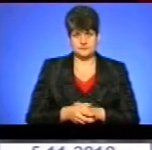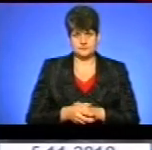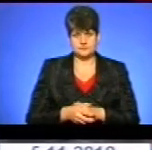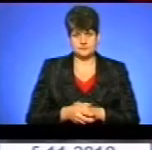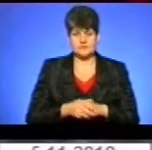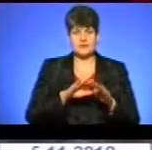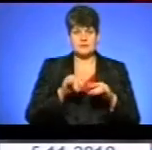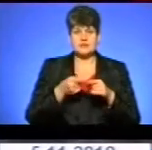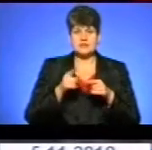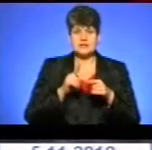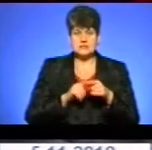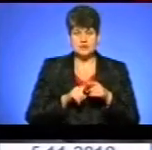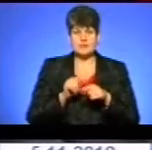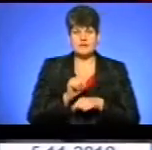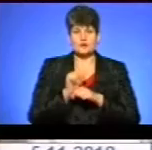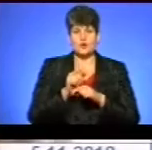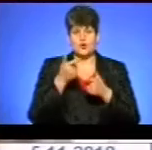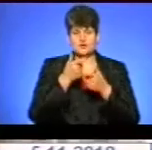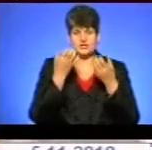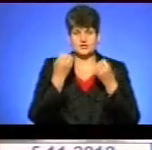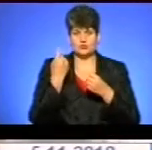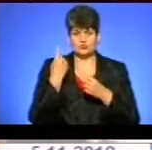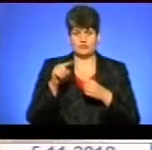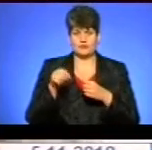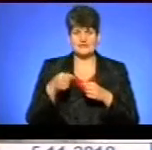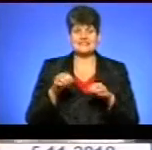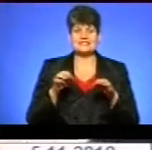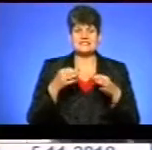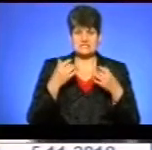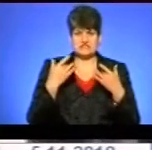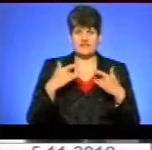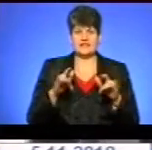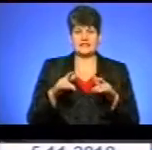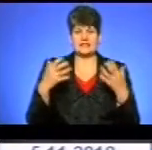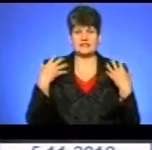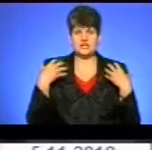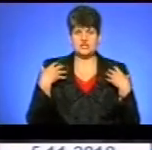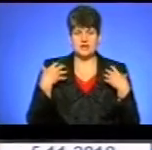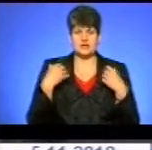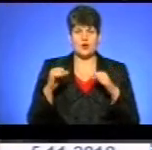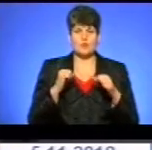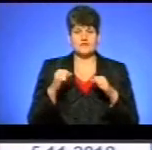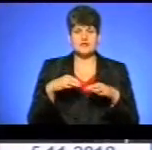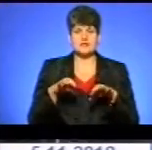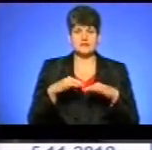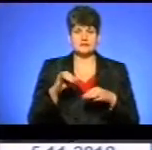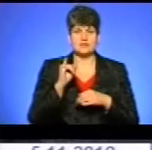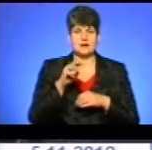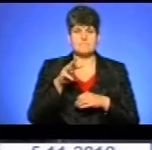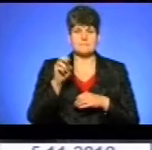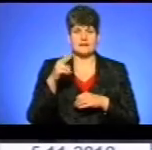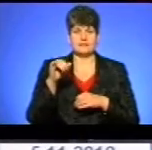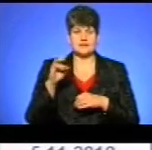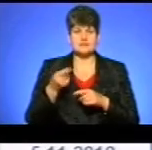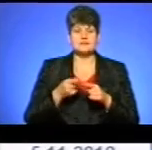Після цього мітингувальники оголосили ще одну вимогу – звільнити начальника управління транспорту і зв'язку міськради Ігоря Мединського. Із